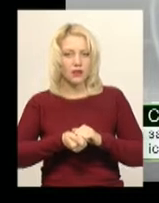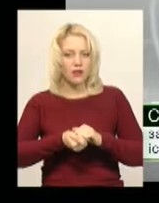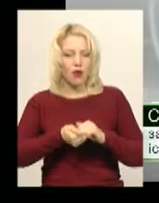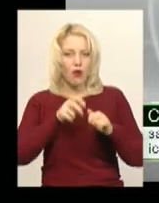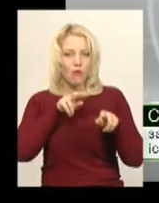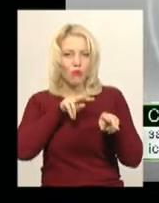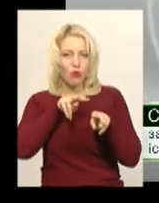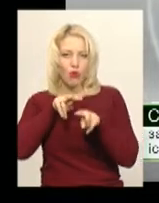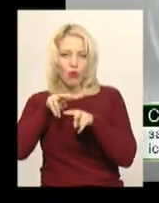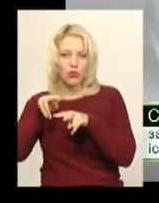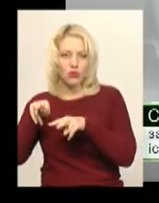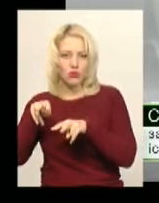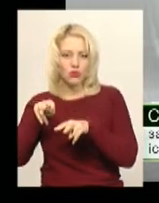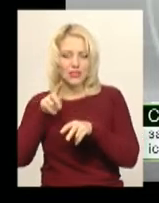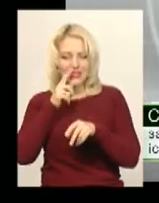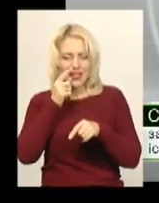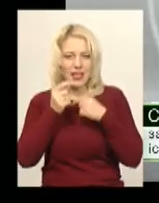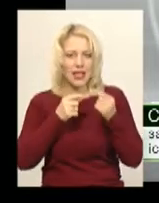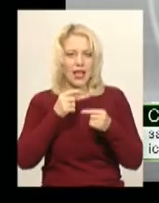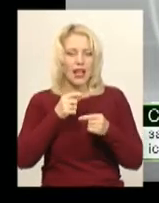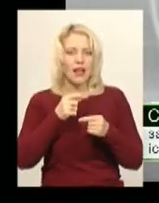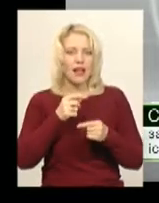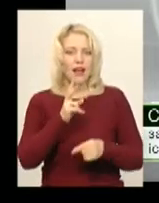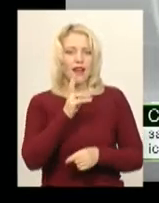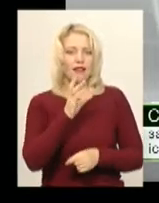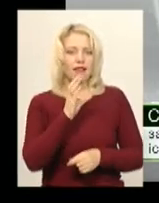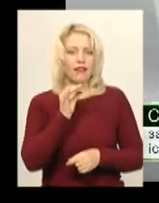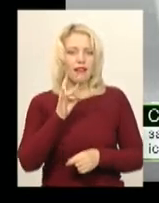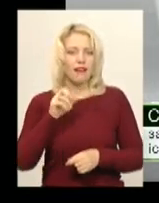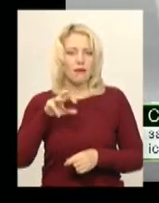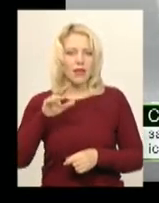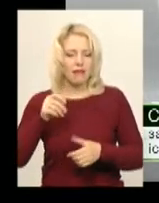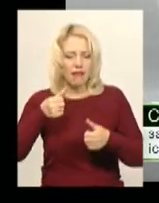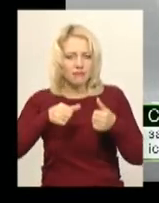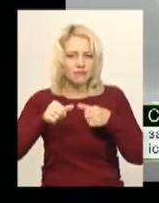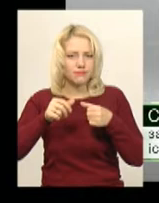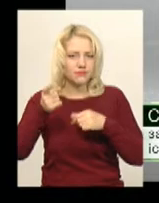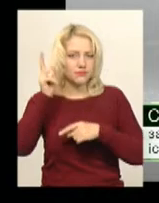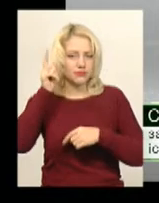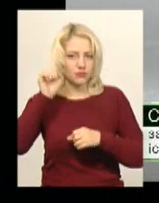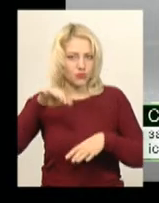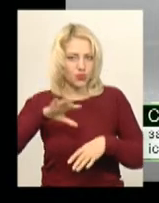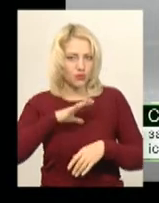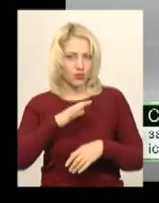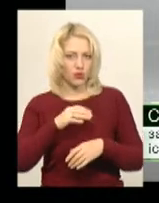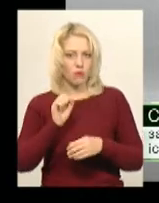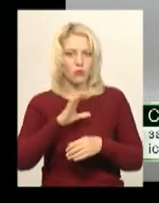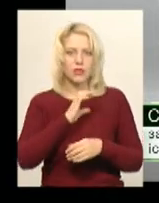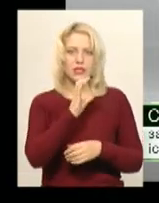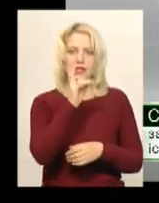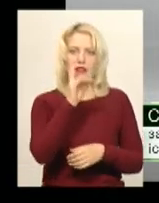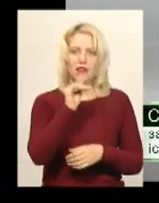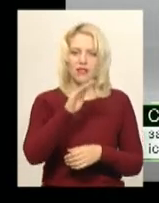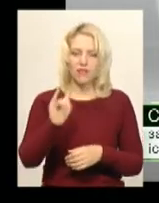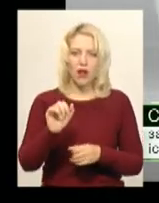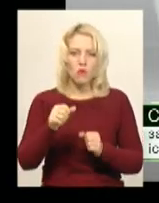дрібні фрагменти кераміки ліпної. Тобто, можливо, це ранній залізний вій, можливо, це скіфи, а можливо, це ще